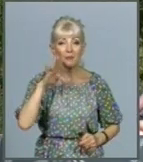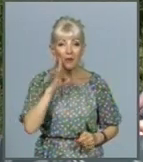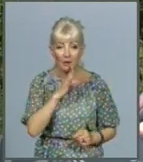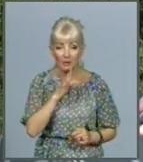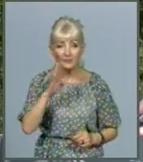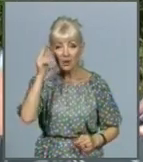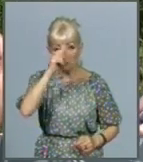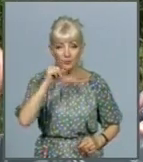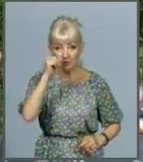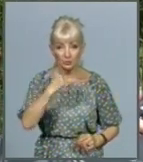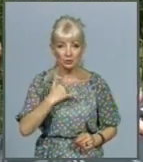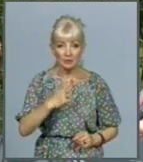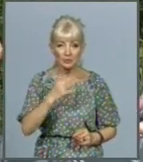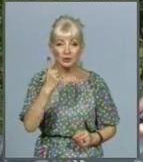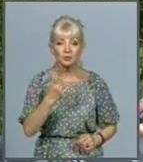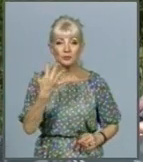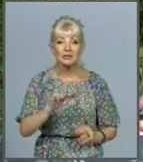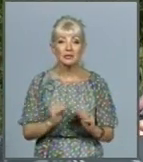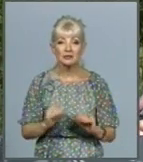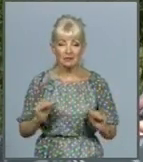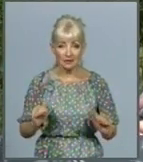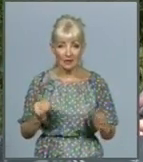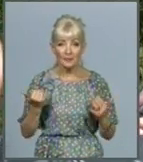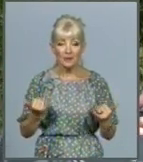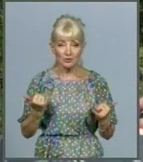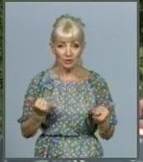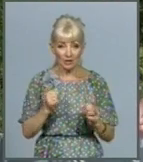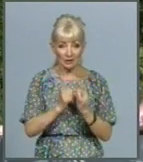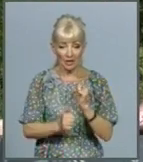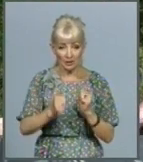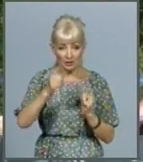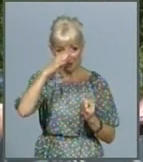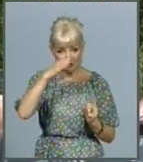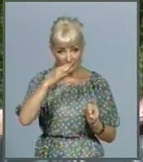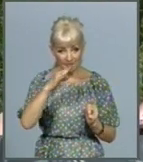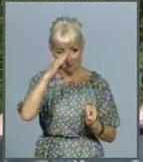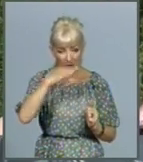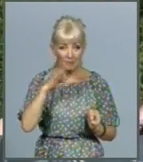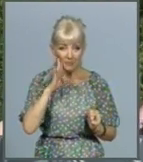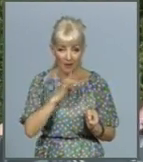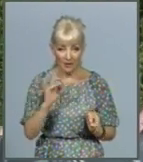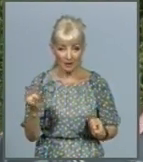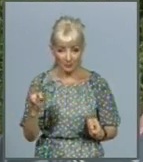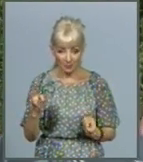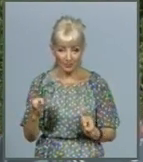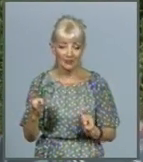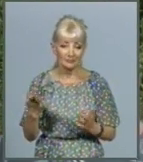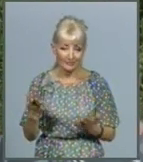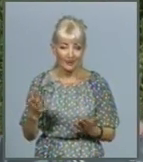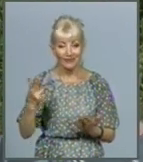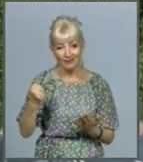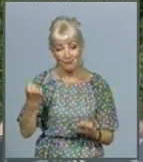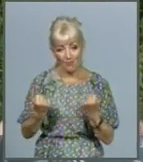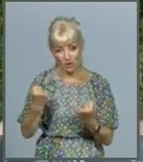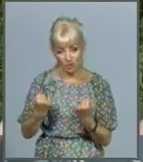150 дітей, зараз почти кожного роду привозять на транспорті. Тому дорога – це